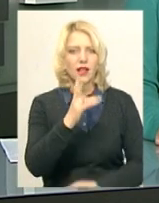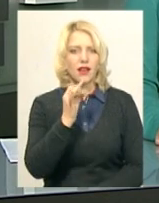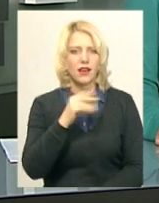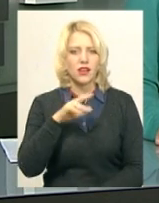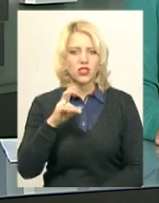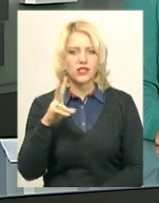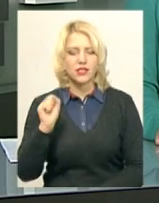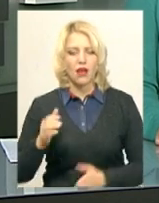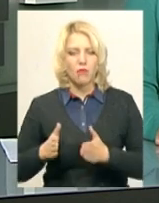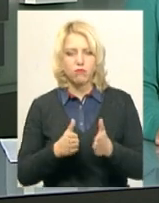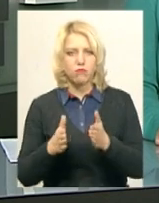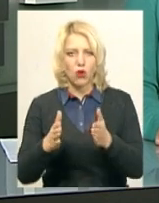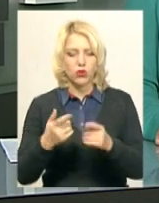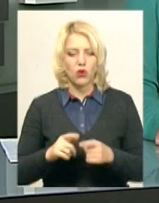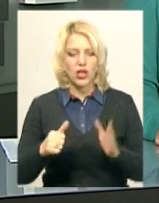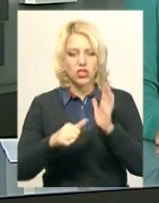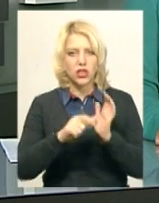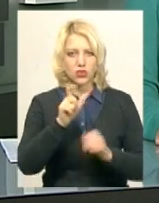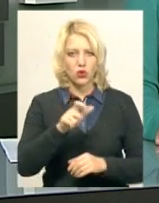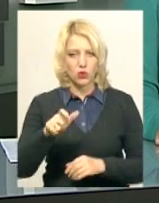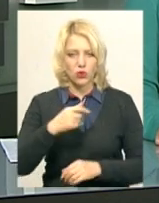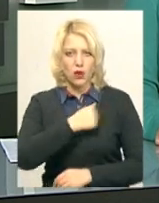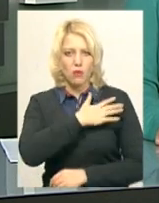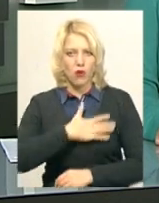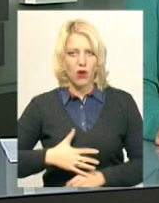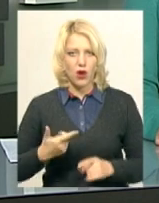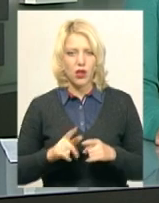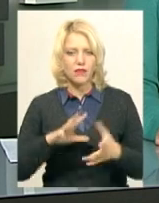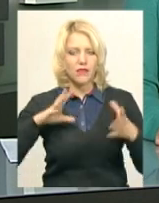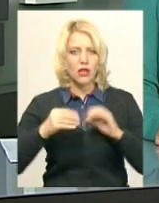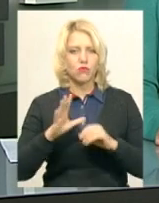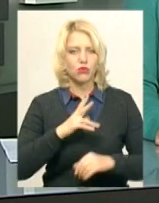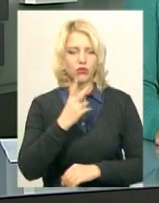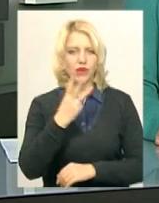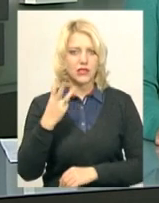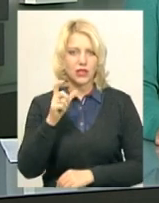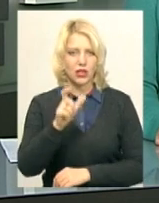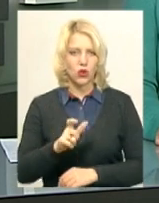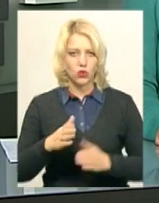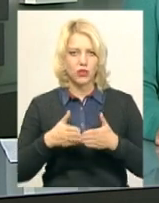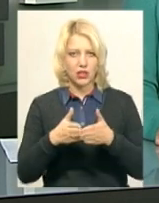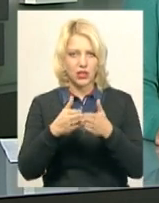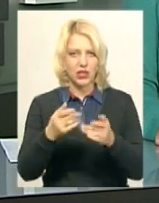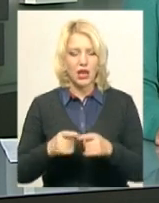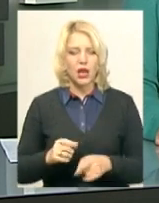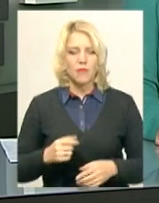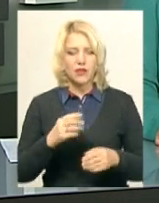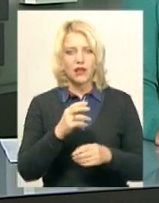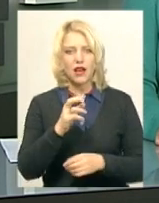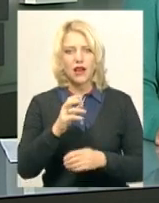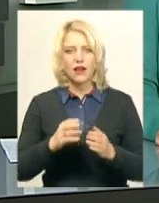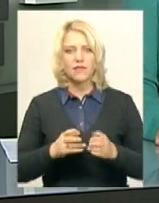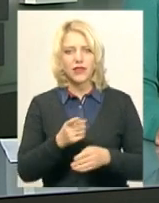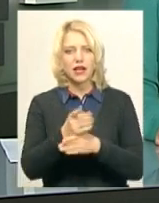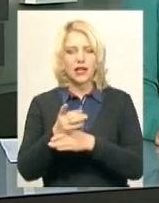Шестеро українських військових поранені. Загалом на облавках їх було 23, повідомив начальник Генштабу. Броньований артилерійський